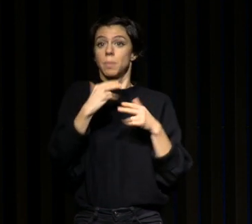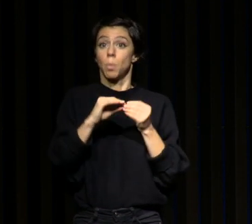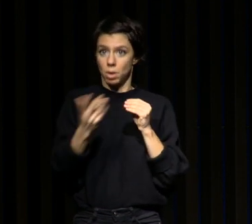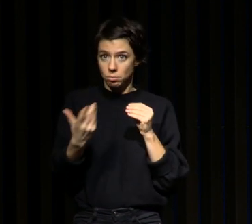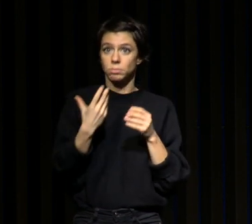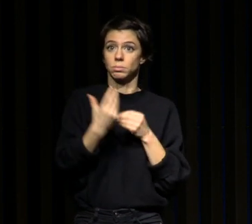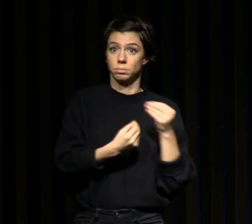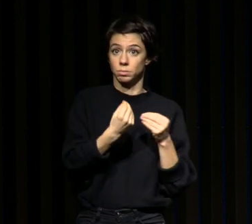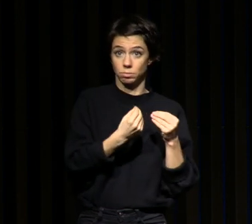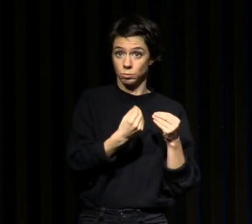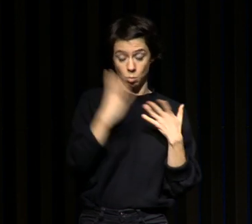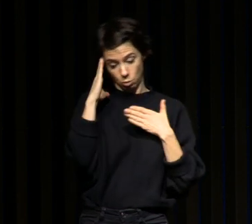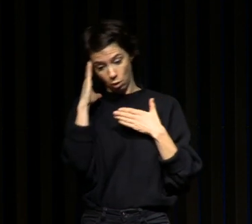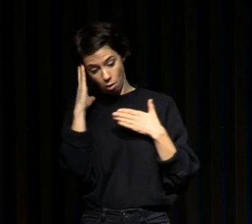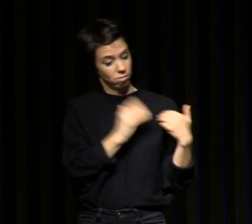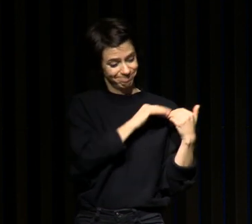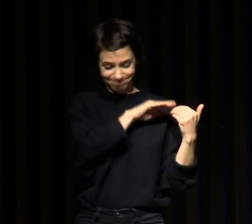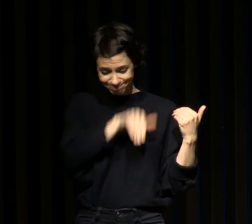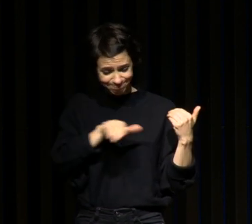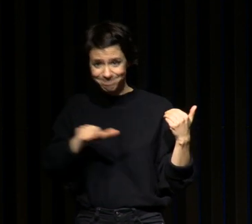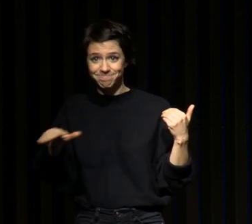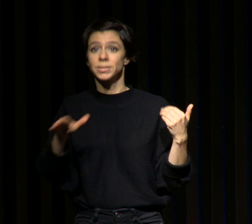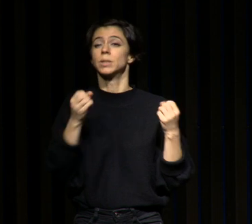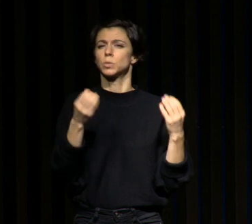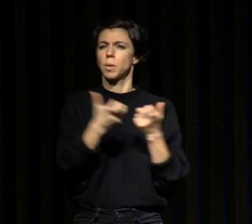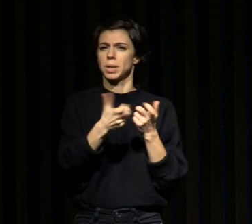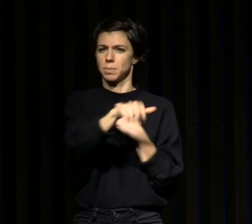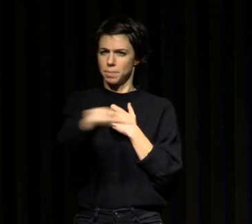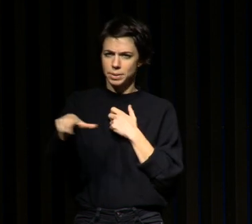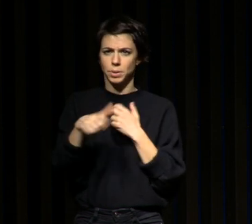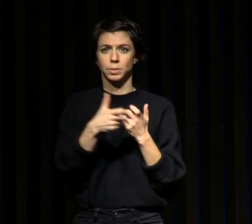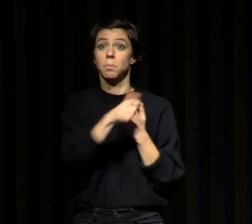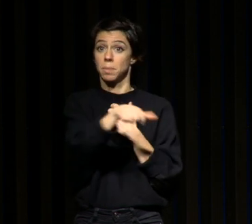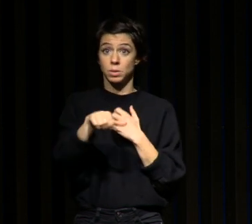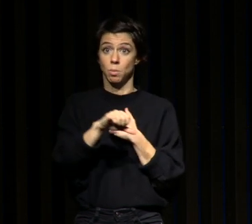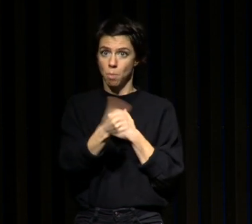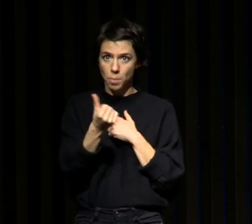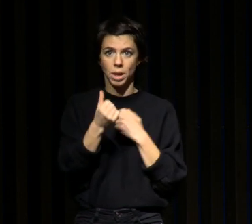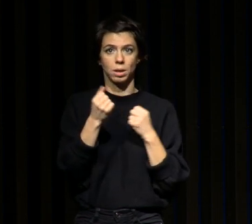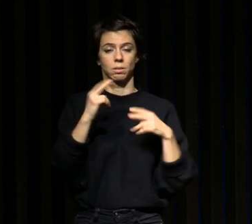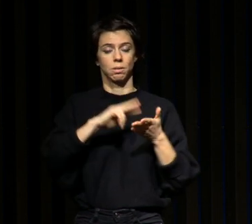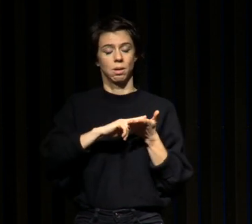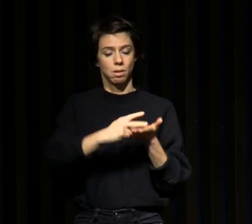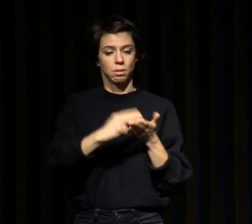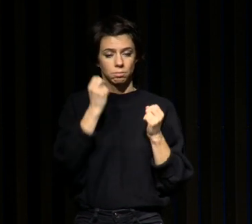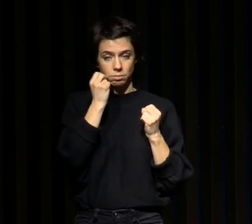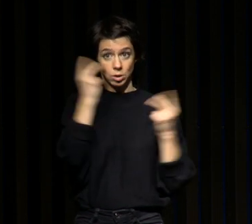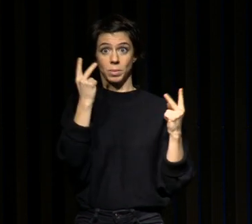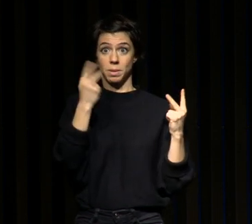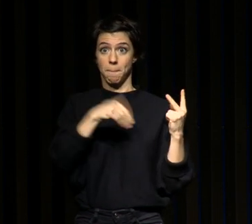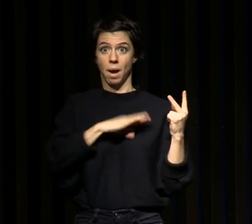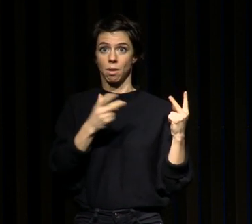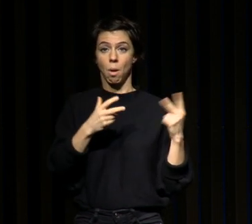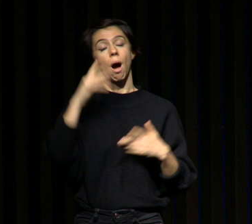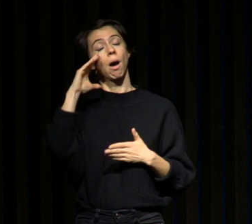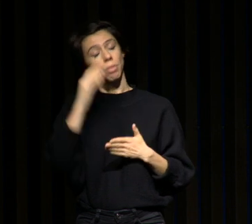très souvent les gens rentrent dans la maladie apnéique en commençant par une insomnie c'est-à dès qu'ils s'endorment ils s'étouffent donc ils ont tendance